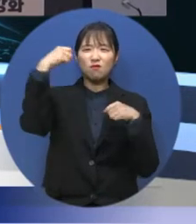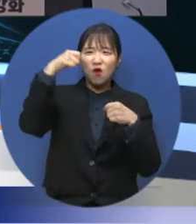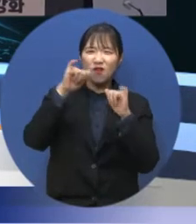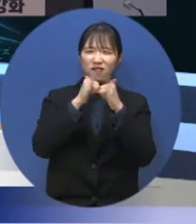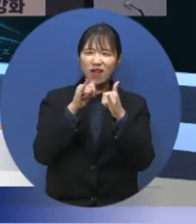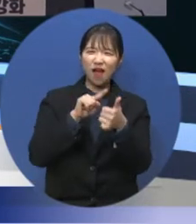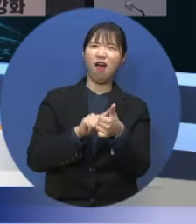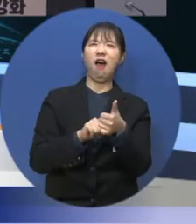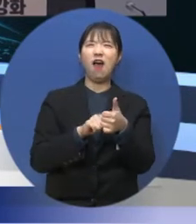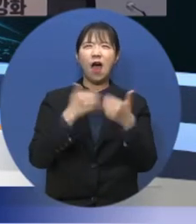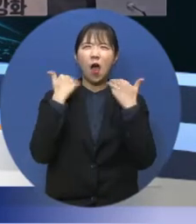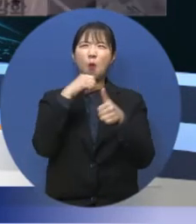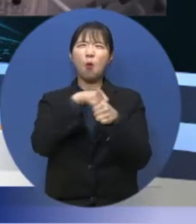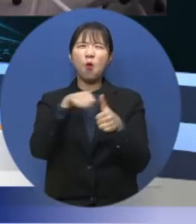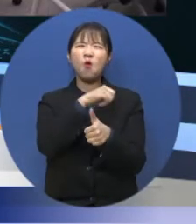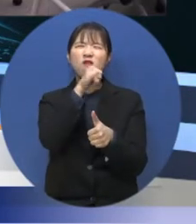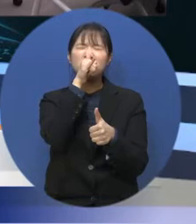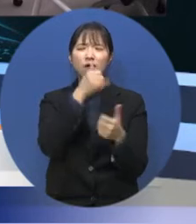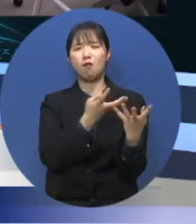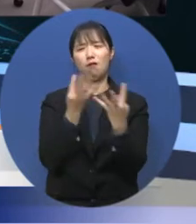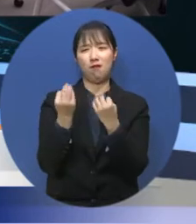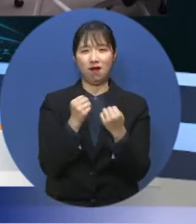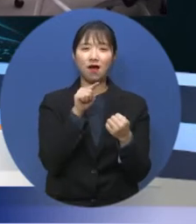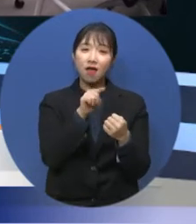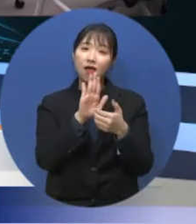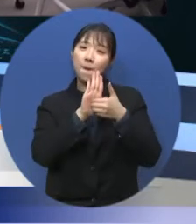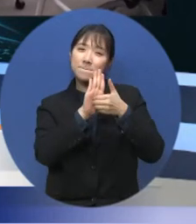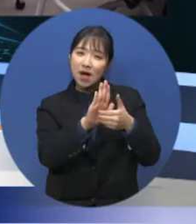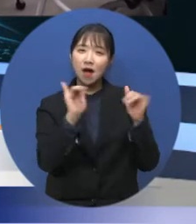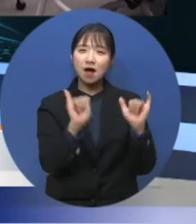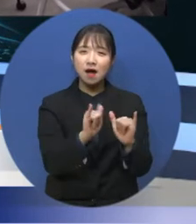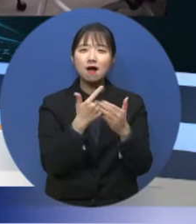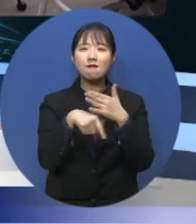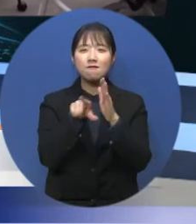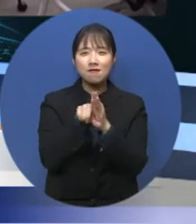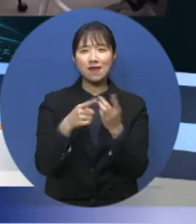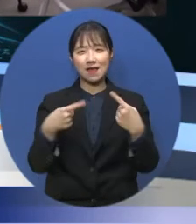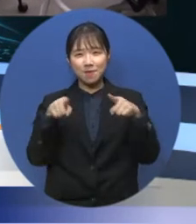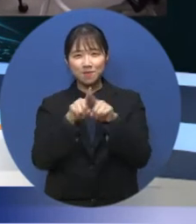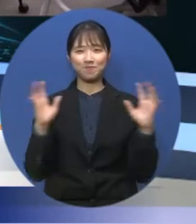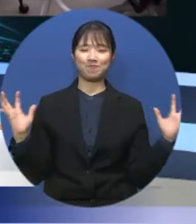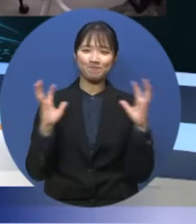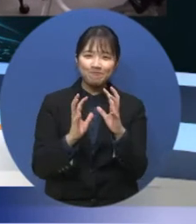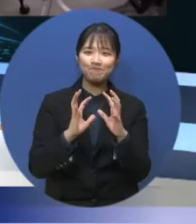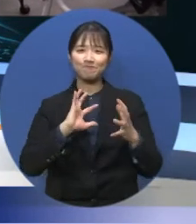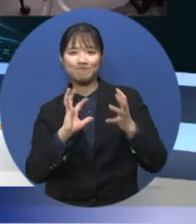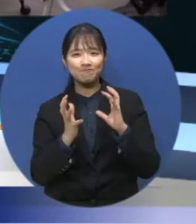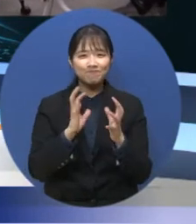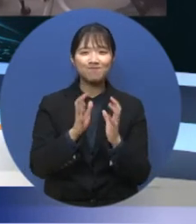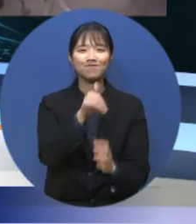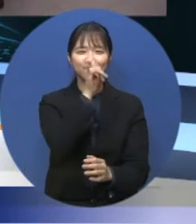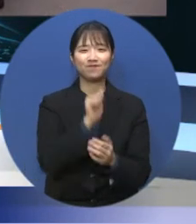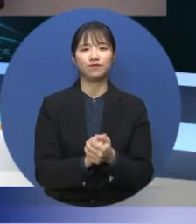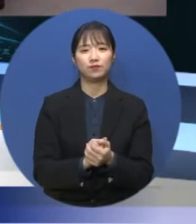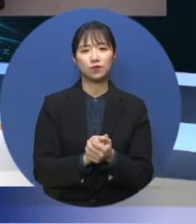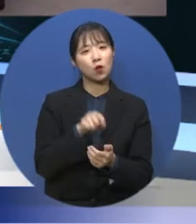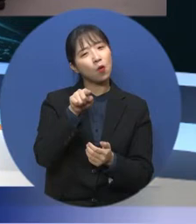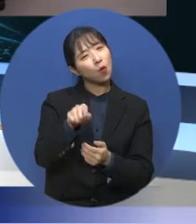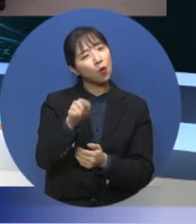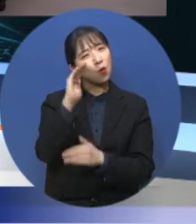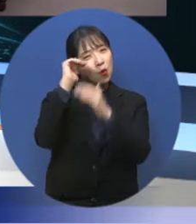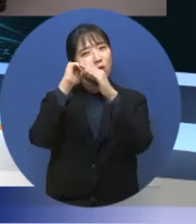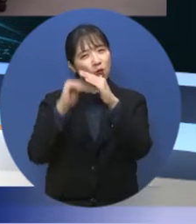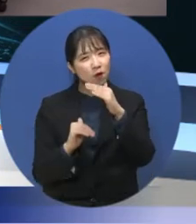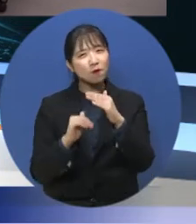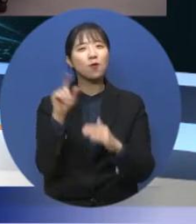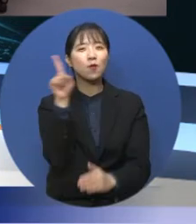않고 있습니다. 이러한 학교폭력을 예방하기 위해 함께 고민하는 자리가 마련됐습니다. 어떠한 이야기가 나왔는지